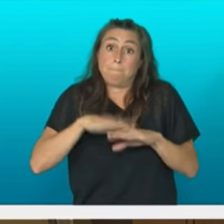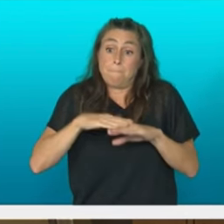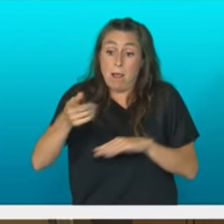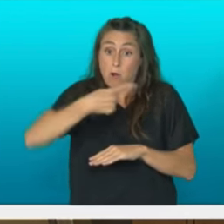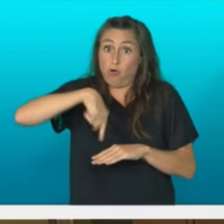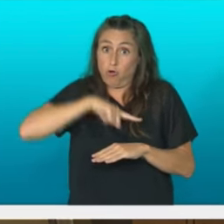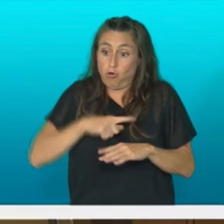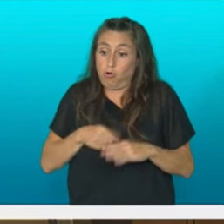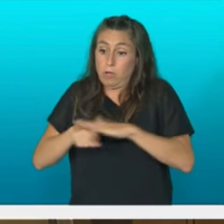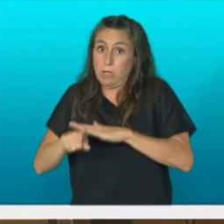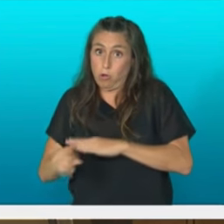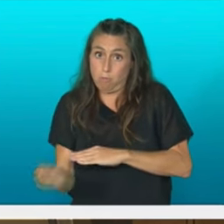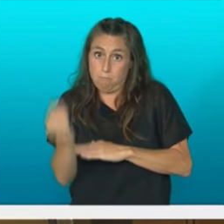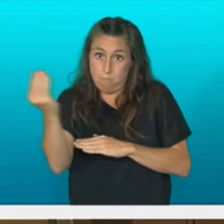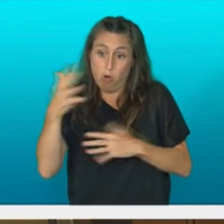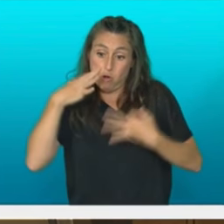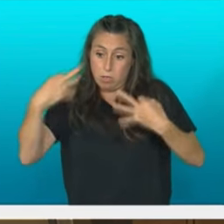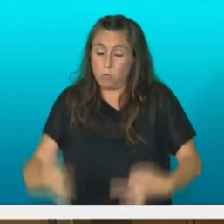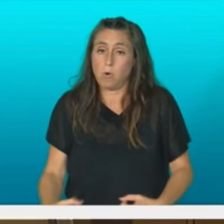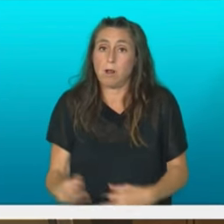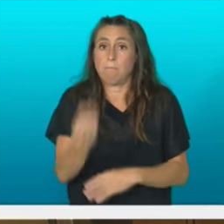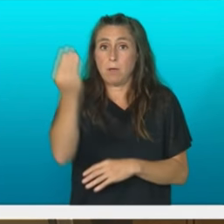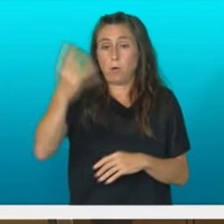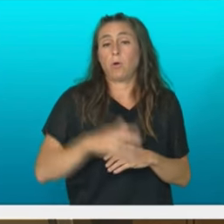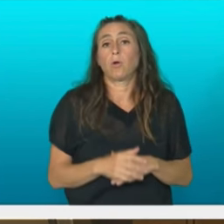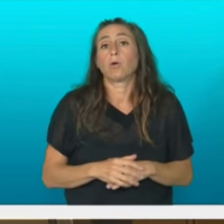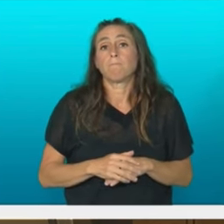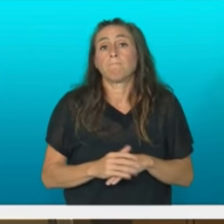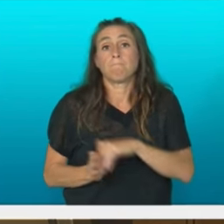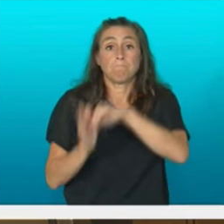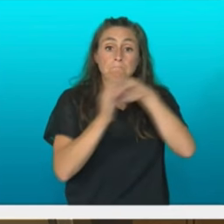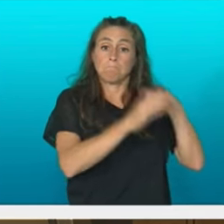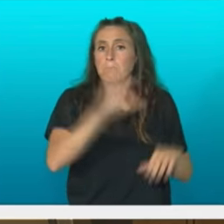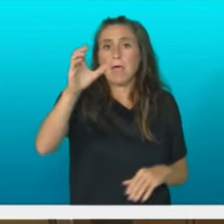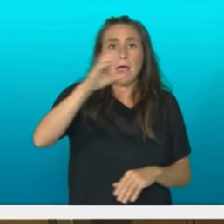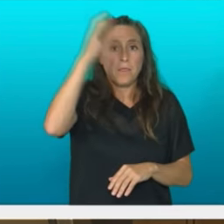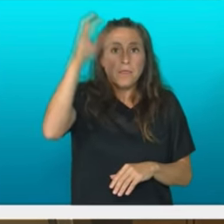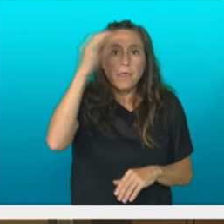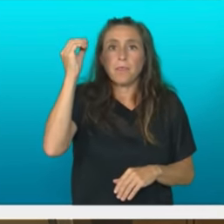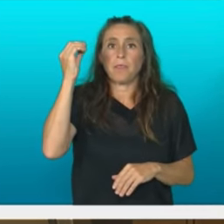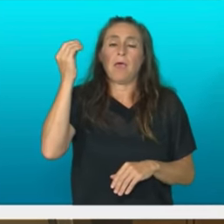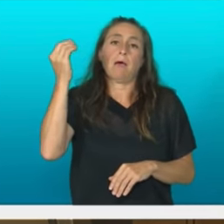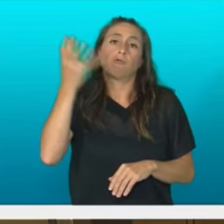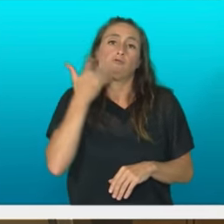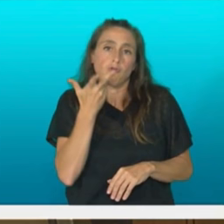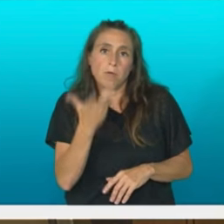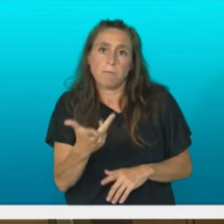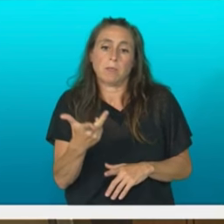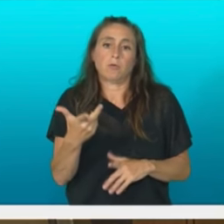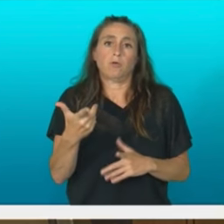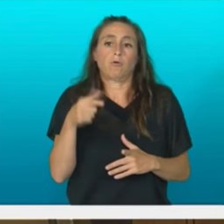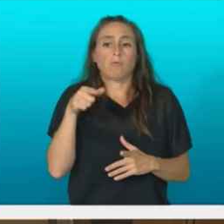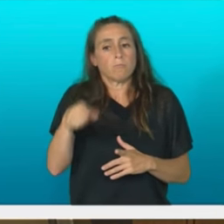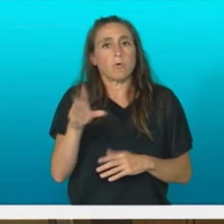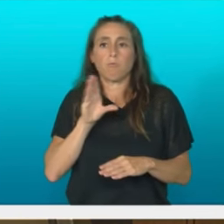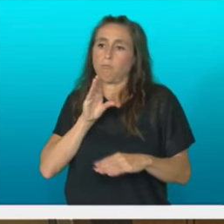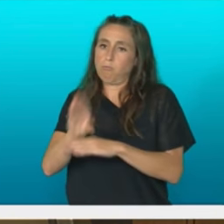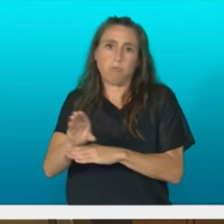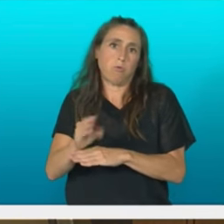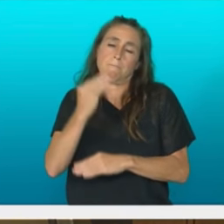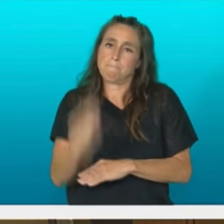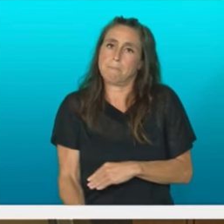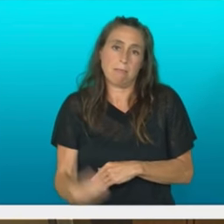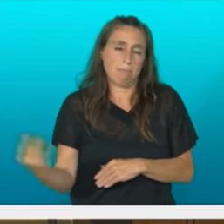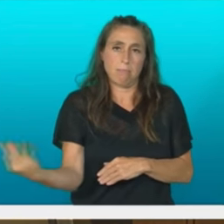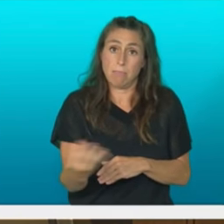hau guztiak herbi esteko jakintzak zientziak lehen lerroan prestigiatuta ondo ordainduta egon behar du eta horren